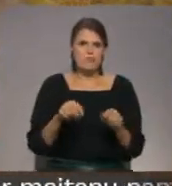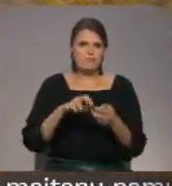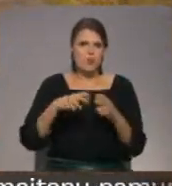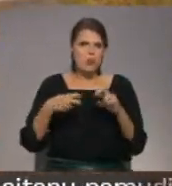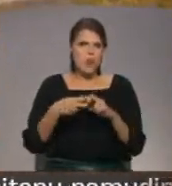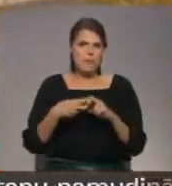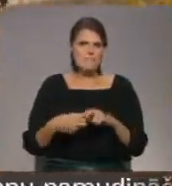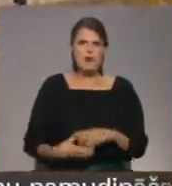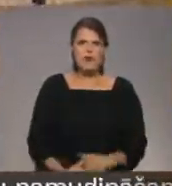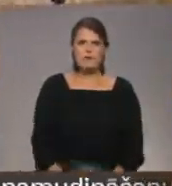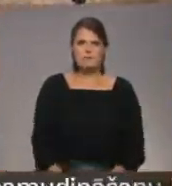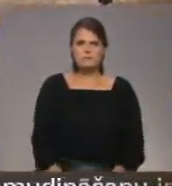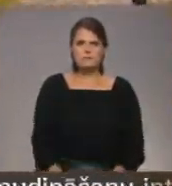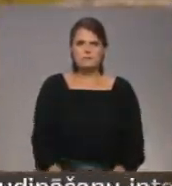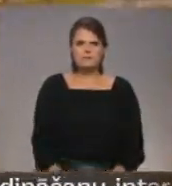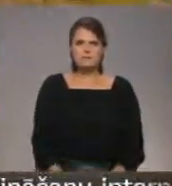Girds Zvirbulis, Ivans Milovs, Latvijas televīzija.